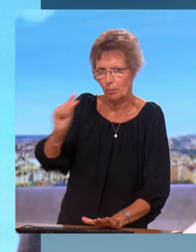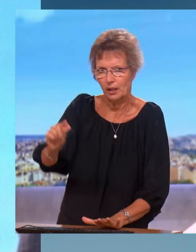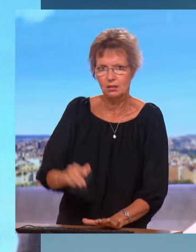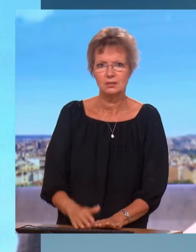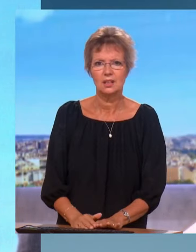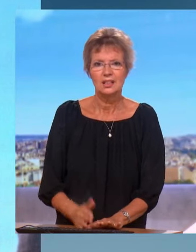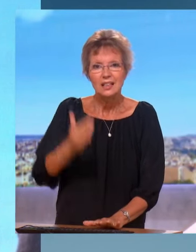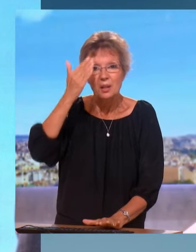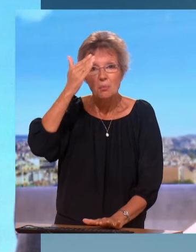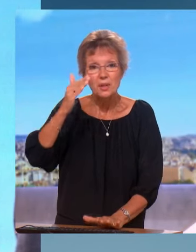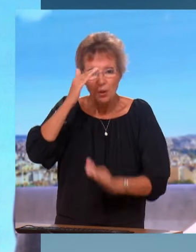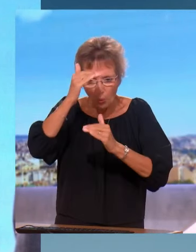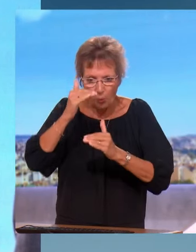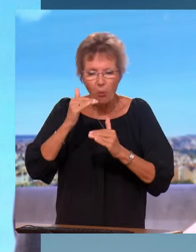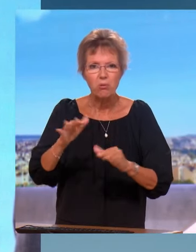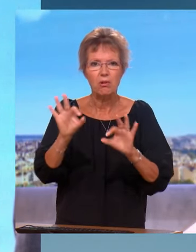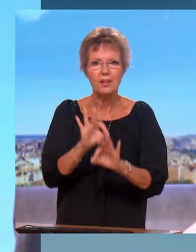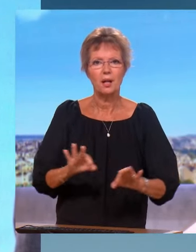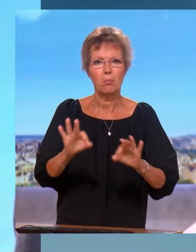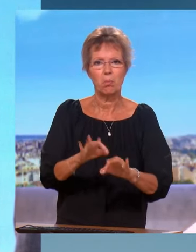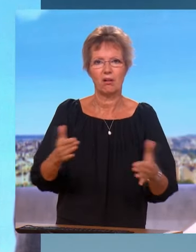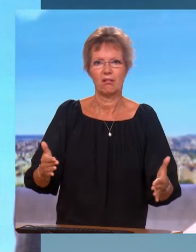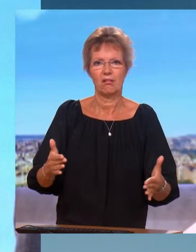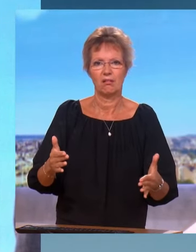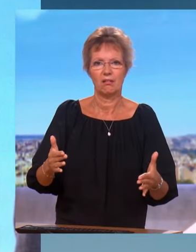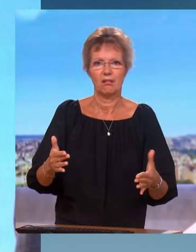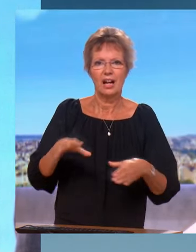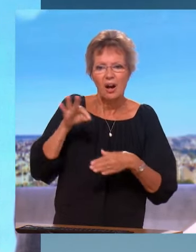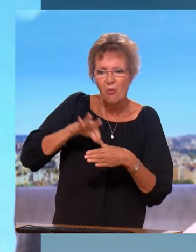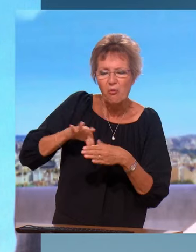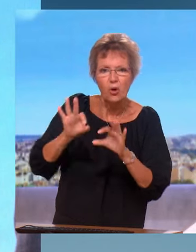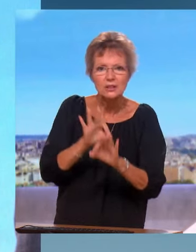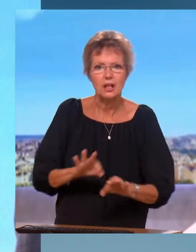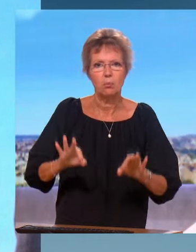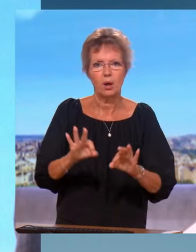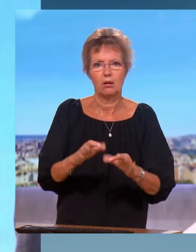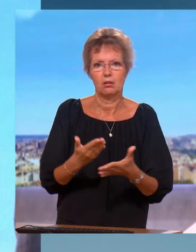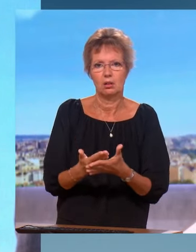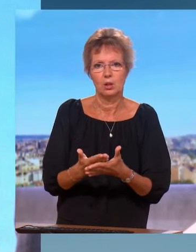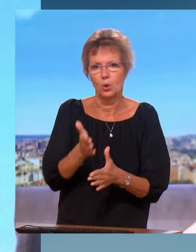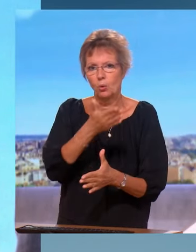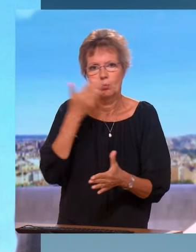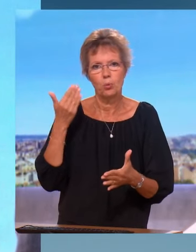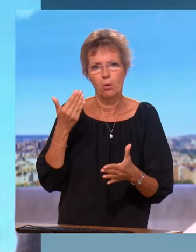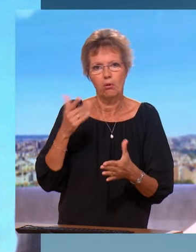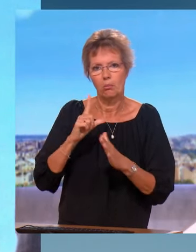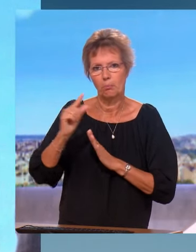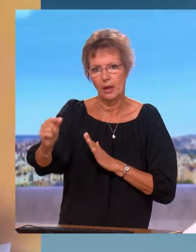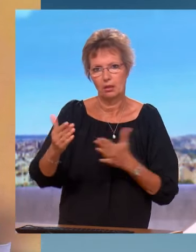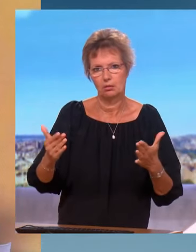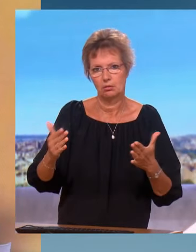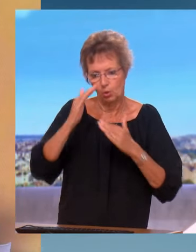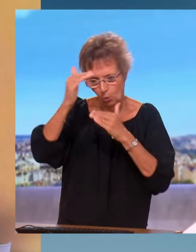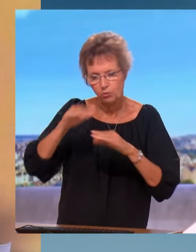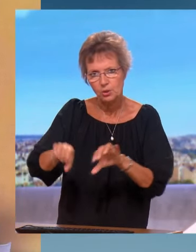'avez pas la confiance de ceux qui vous connaissent le plus qui votent pour vous dans une élection comme les sénatoriales, c'est compliqué de travailler avec la confiance et en